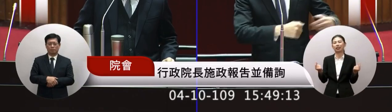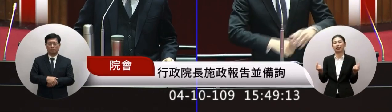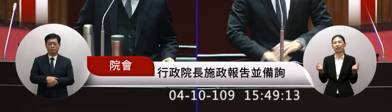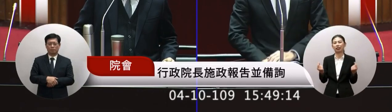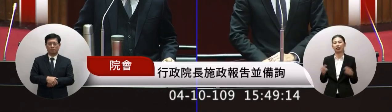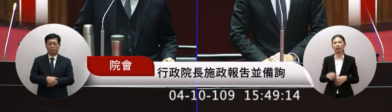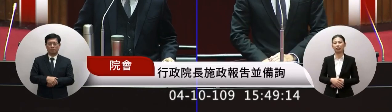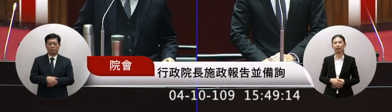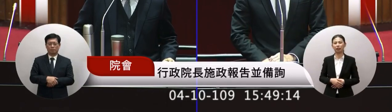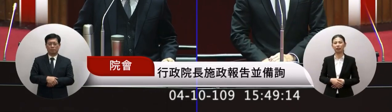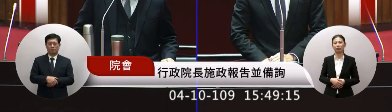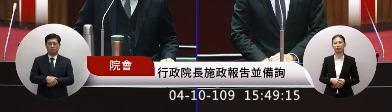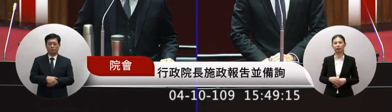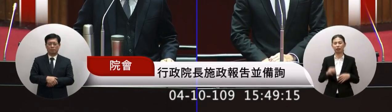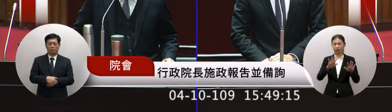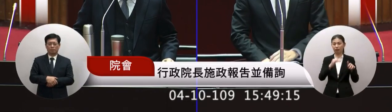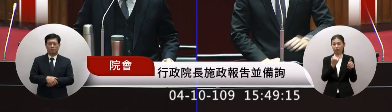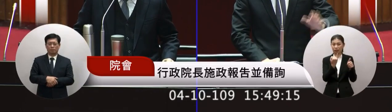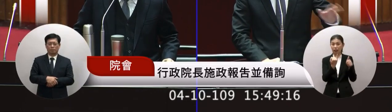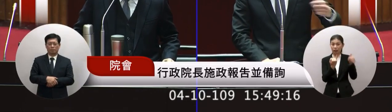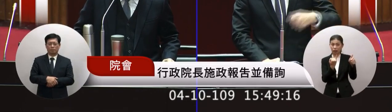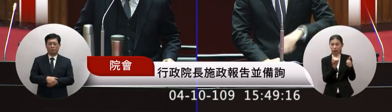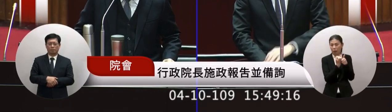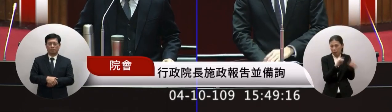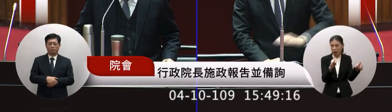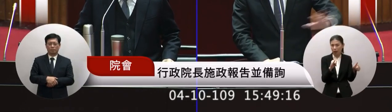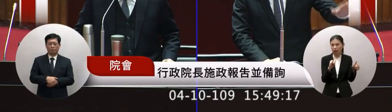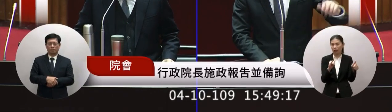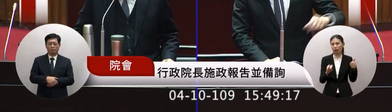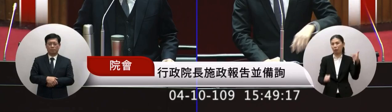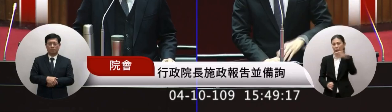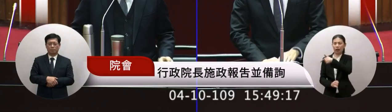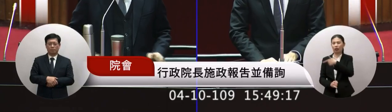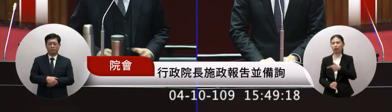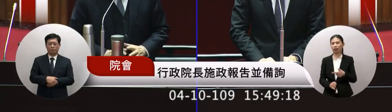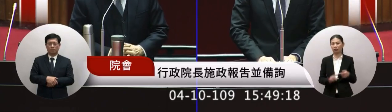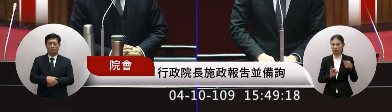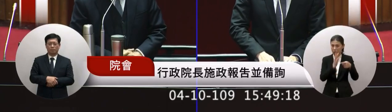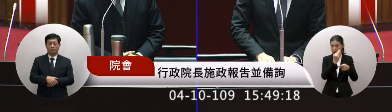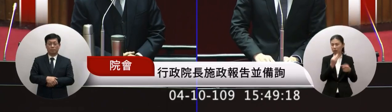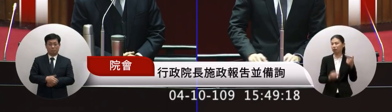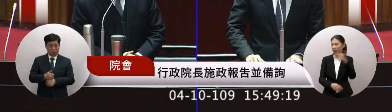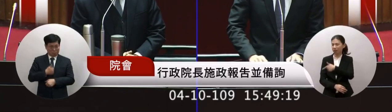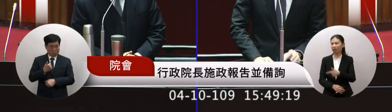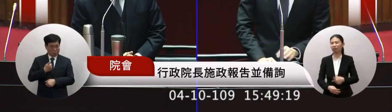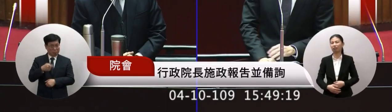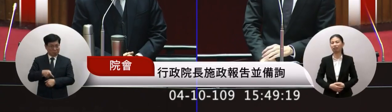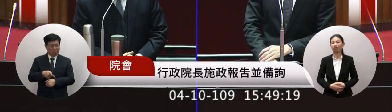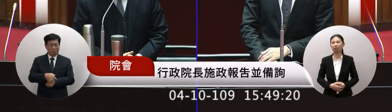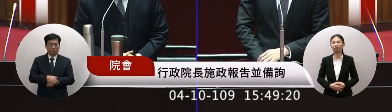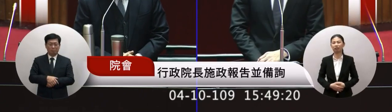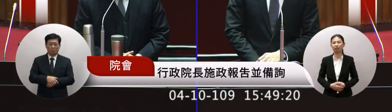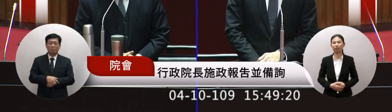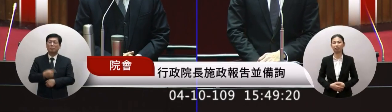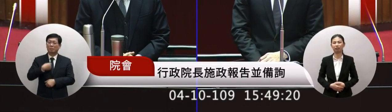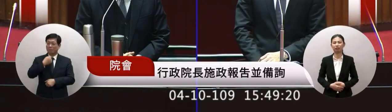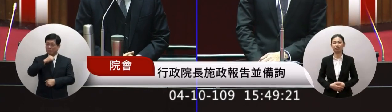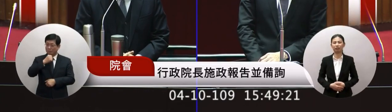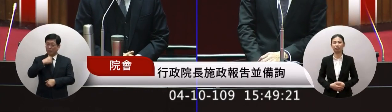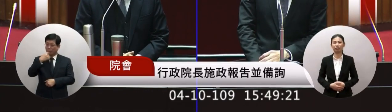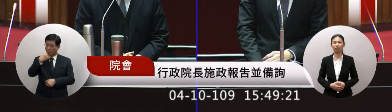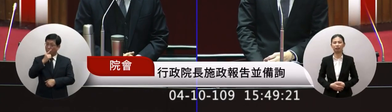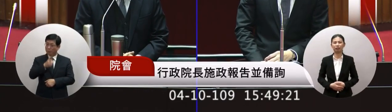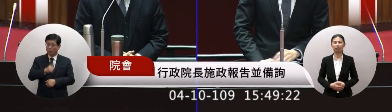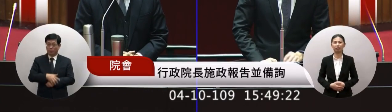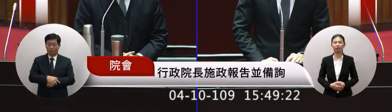現在是比同性還比較高所以說我還好都一樣我們真的是我們台南有句